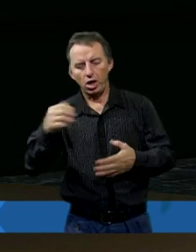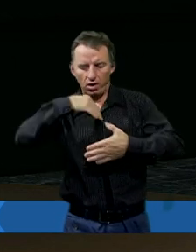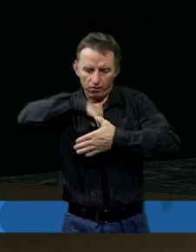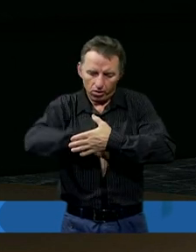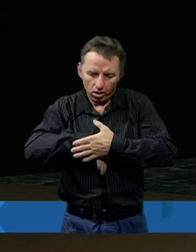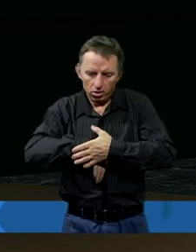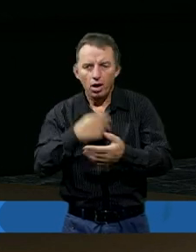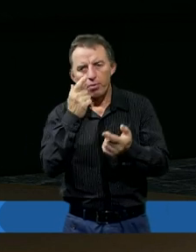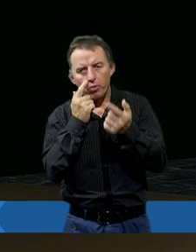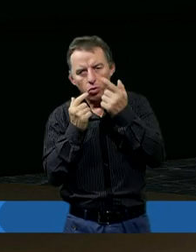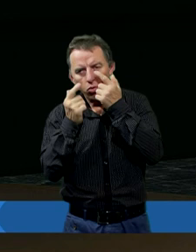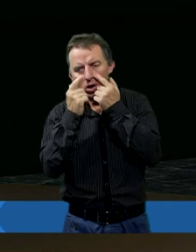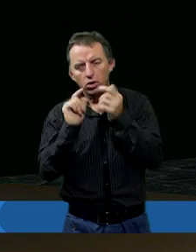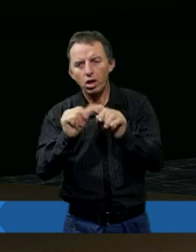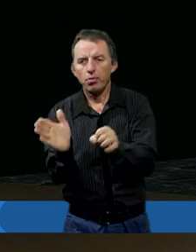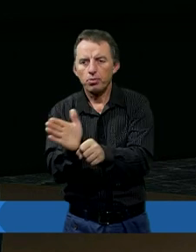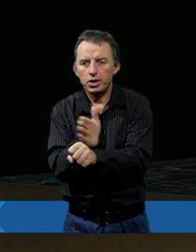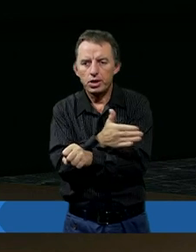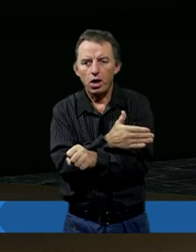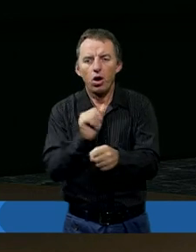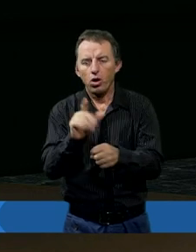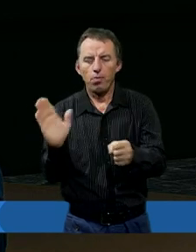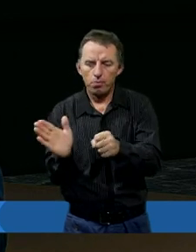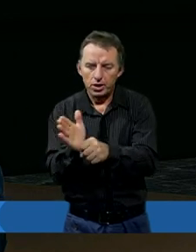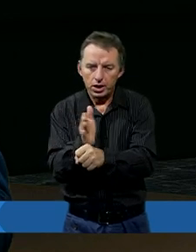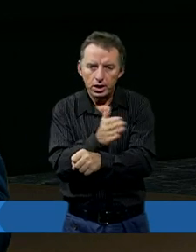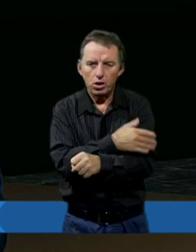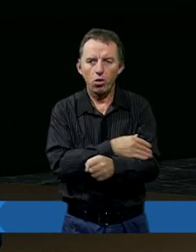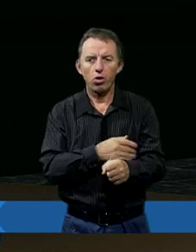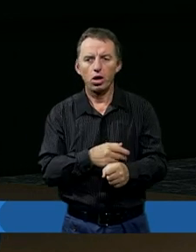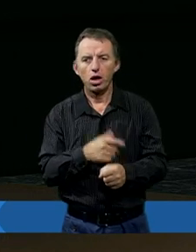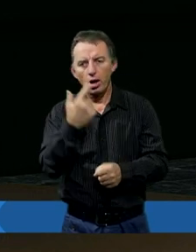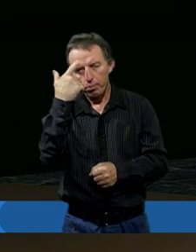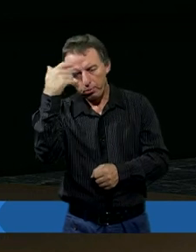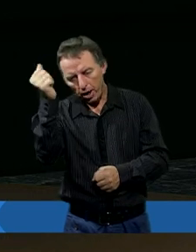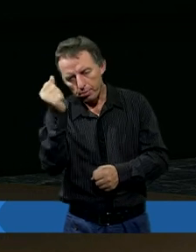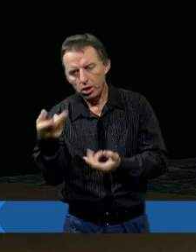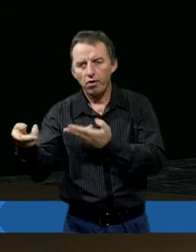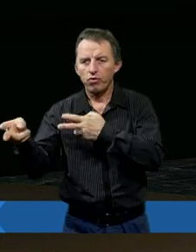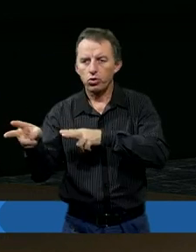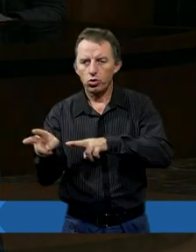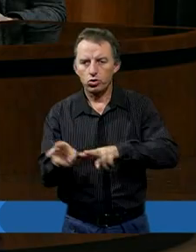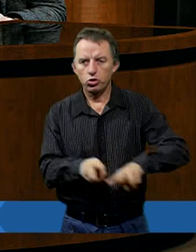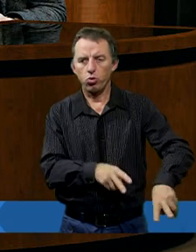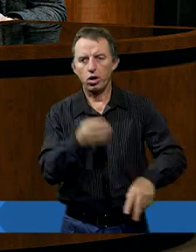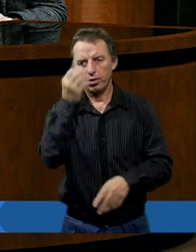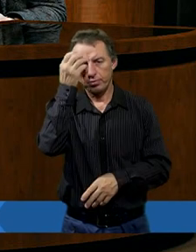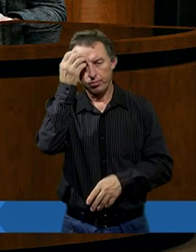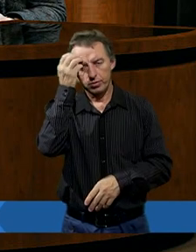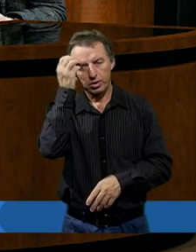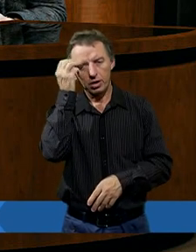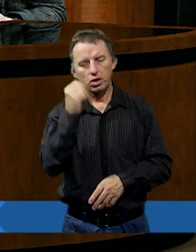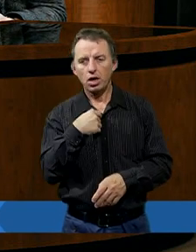wewnętrznego płaczu, ale on minął. I kiedy on minął, jakby ta pamięć wróciła. I